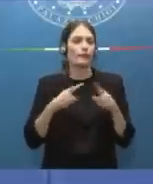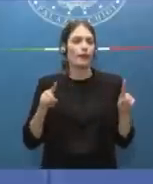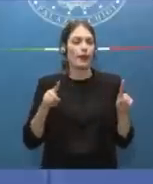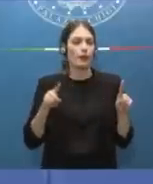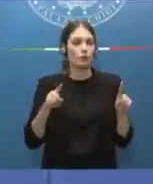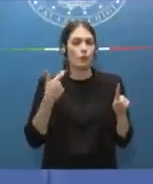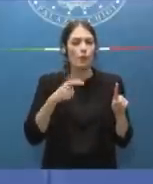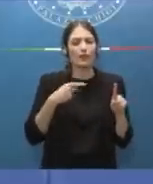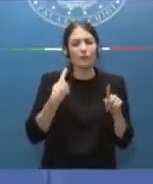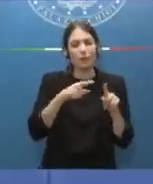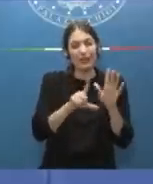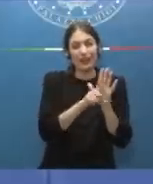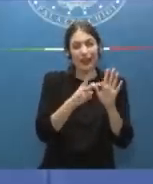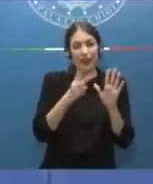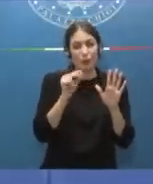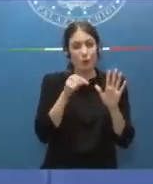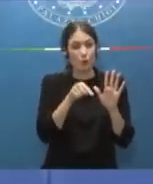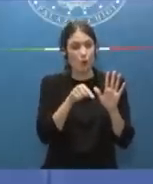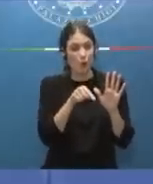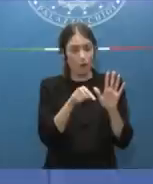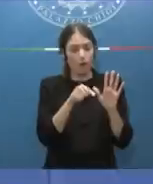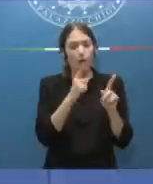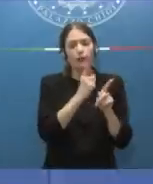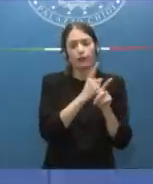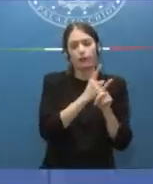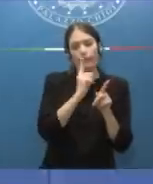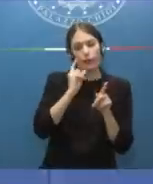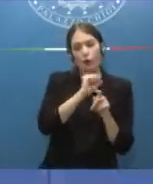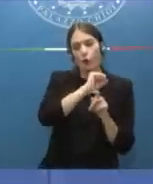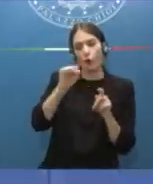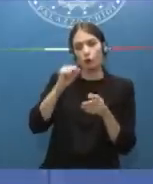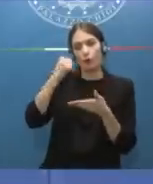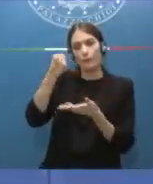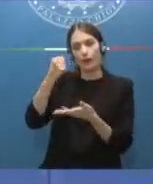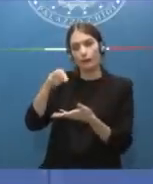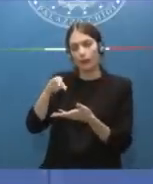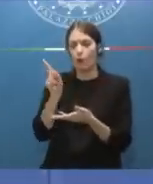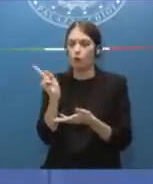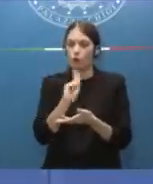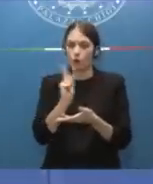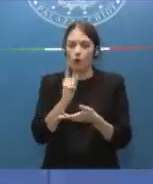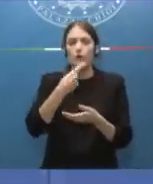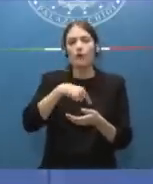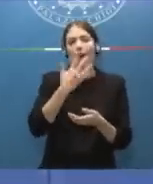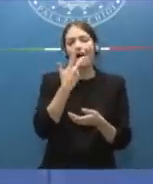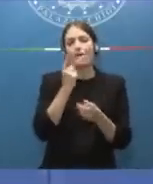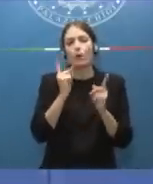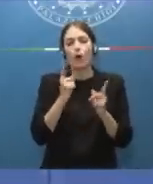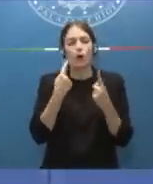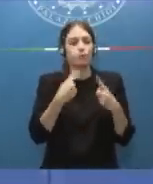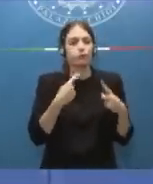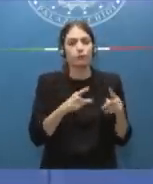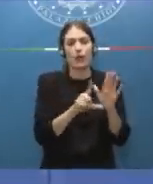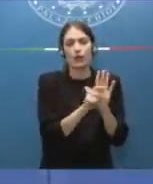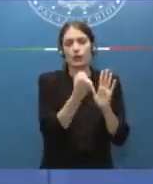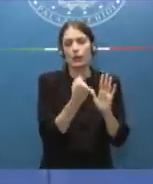reato si inserisse nella fattispecie dei reati contro il patrimonio ma volevamo che fosse quello che è e